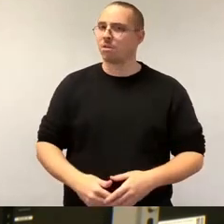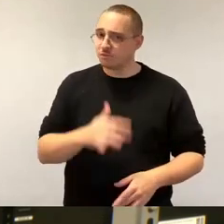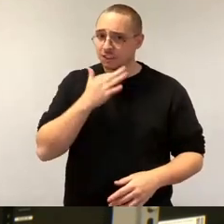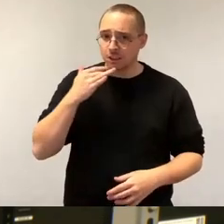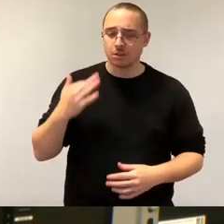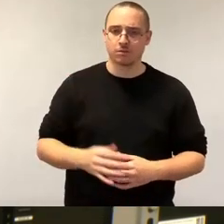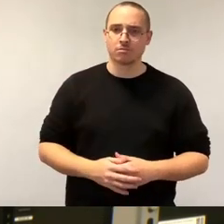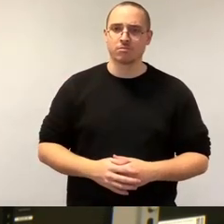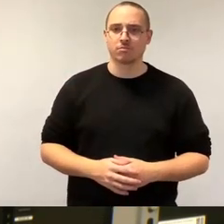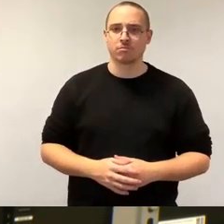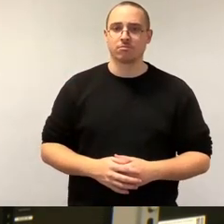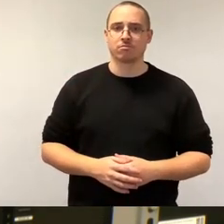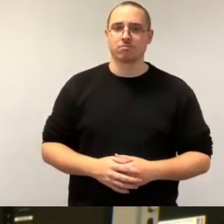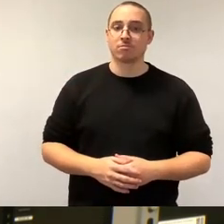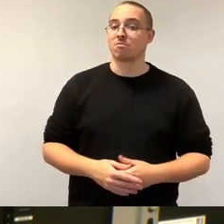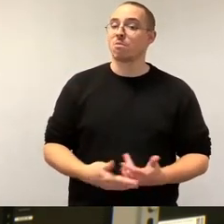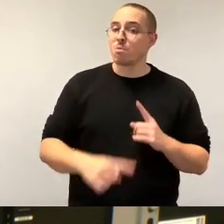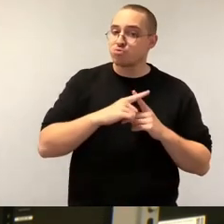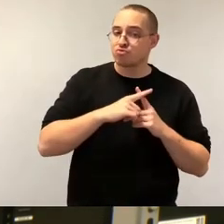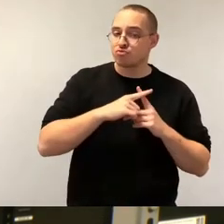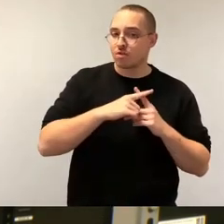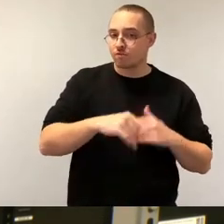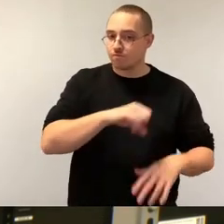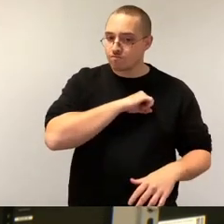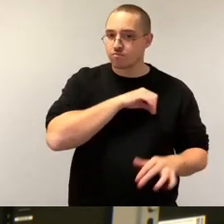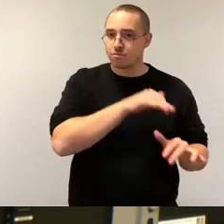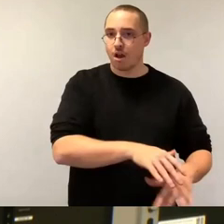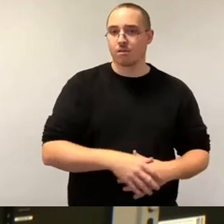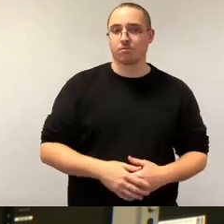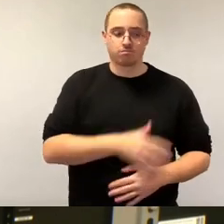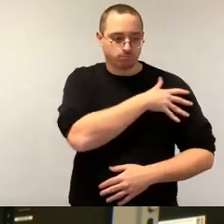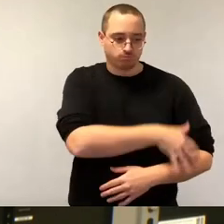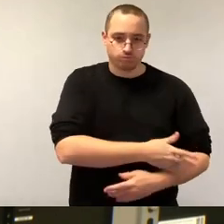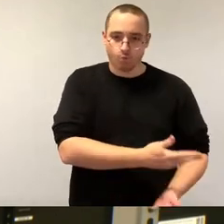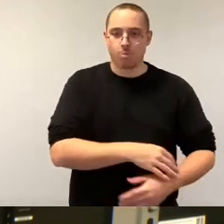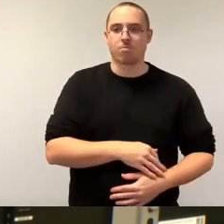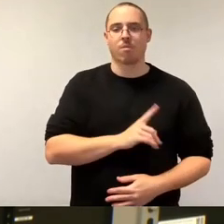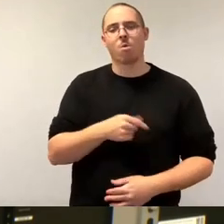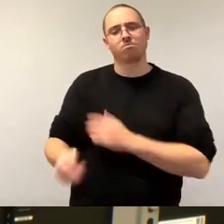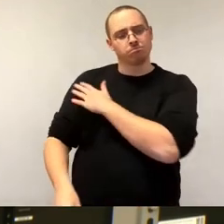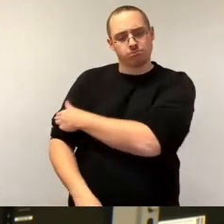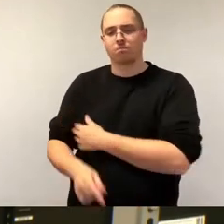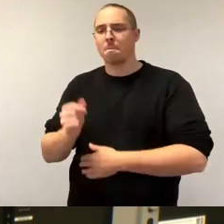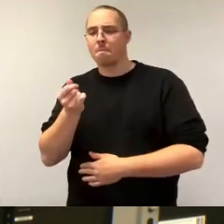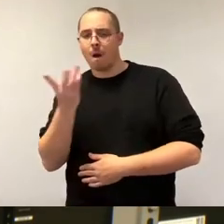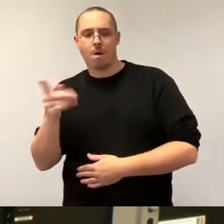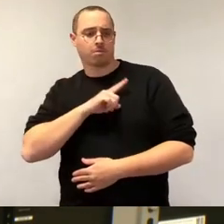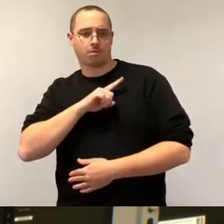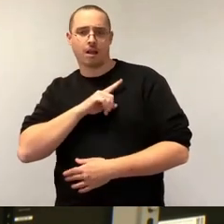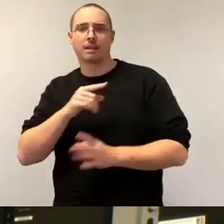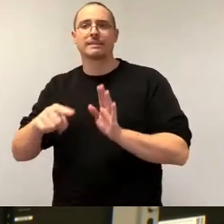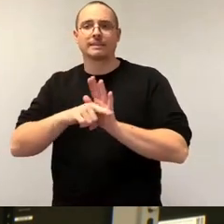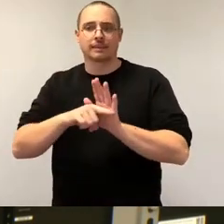positive Entwicklungen für Dresden, ein paar negative auch. Und der Punkt ist aber,